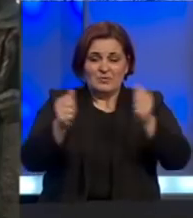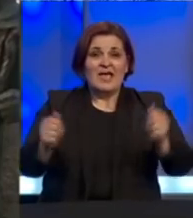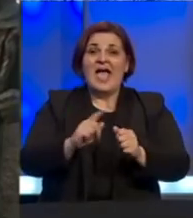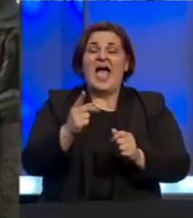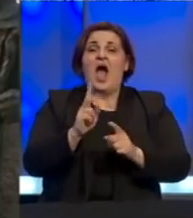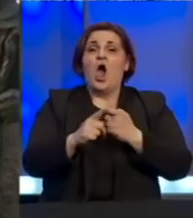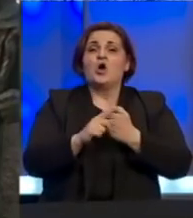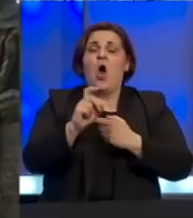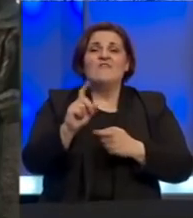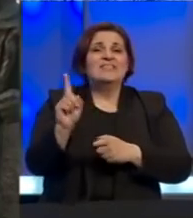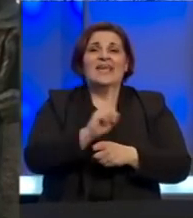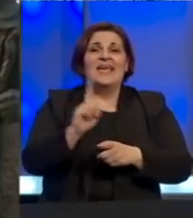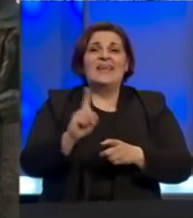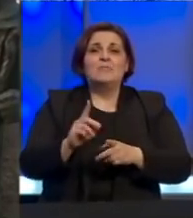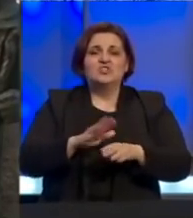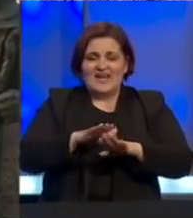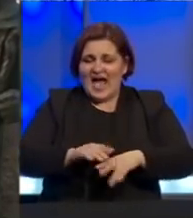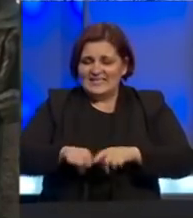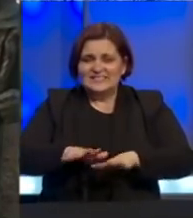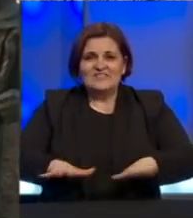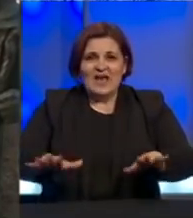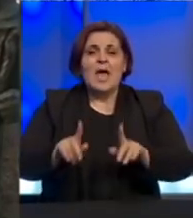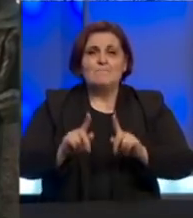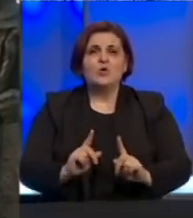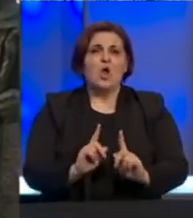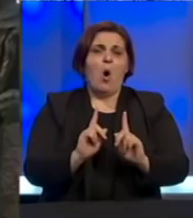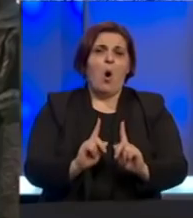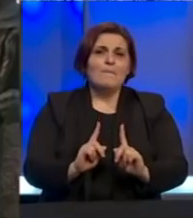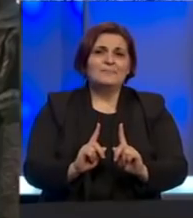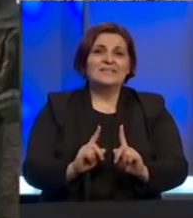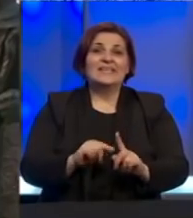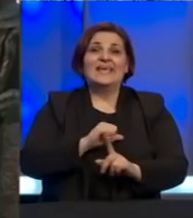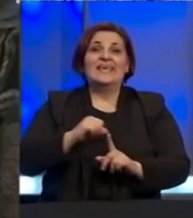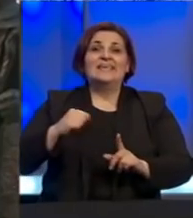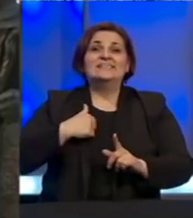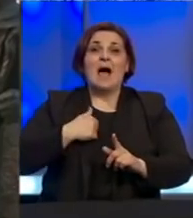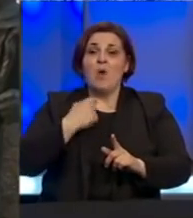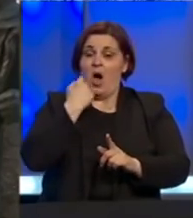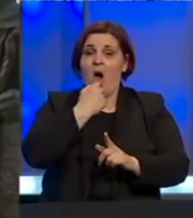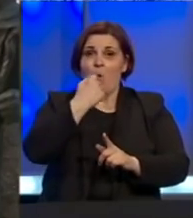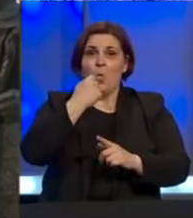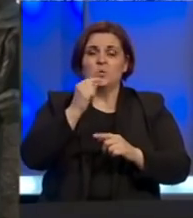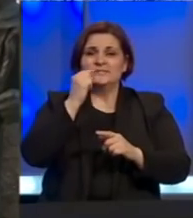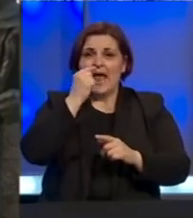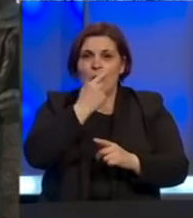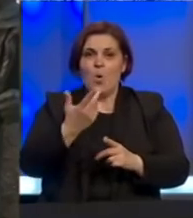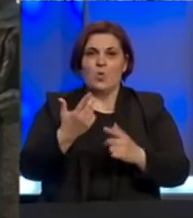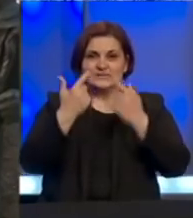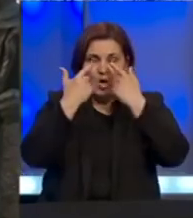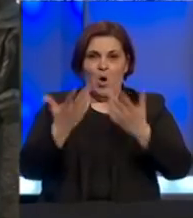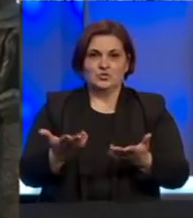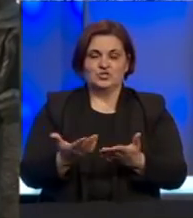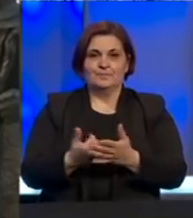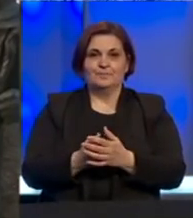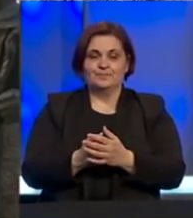se zadržavati na neživim predmetima, odnosno on može obstati u našoj sluznici. Opširnije, detaljnije u sljedećoj